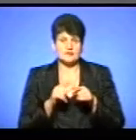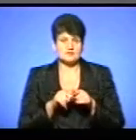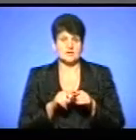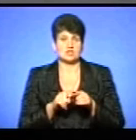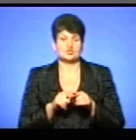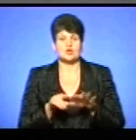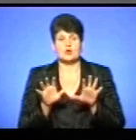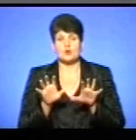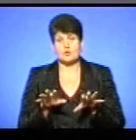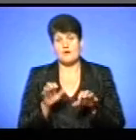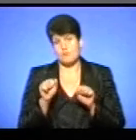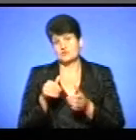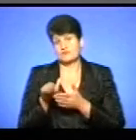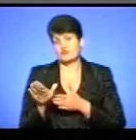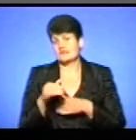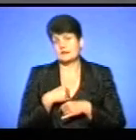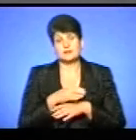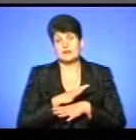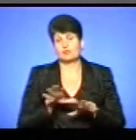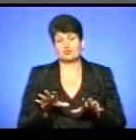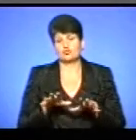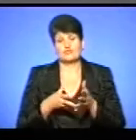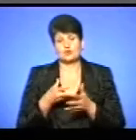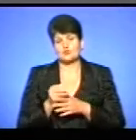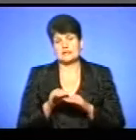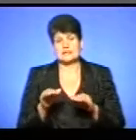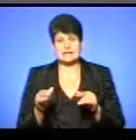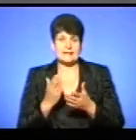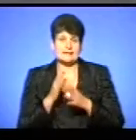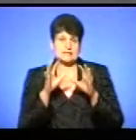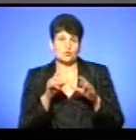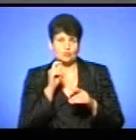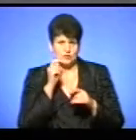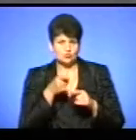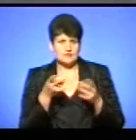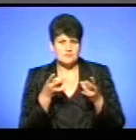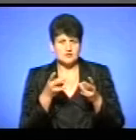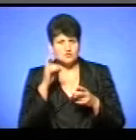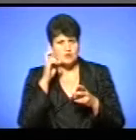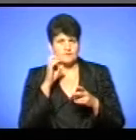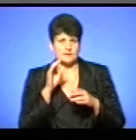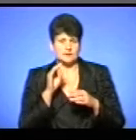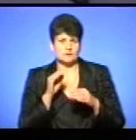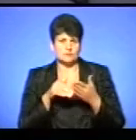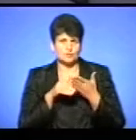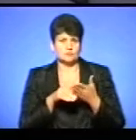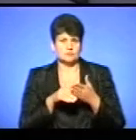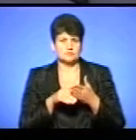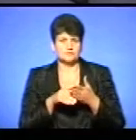фінансувати навчання дітей, тому що є закон України. Чи тут потрібно вирегулювання державне, тому що домовленість не завжди діє?